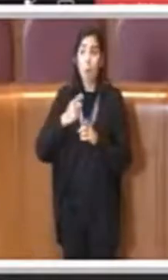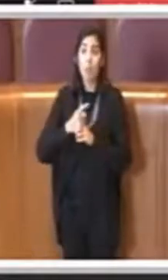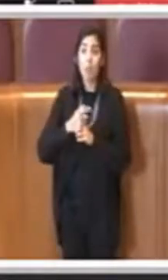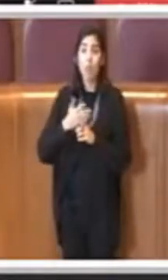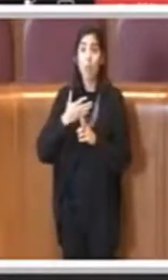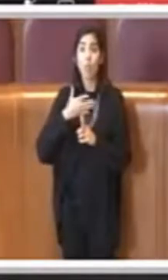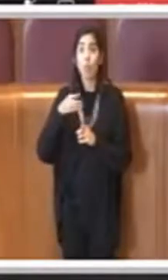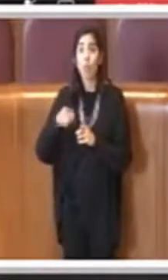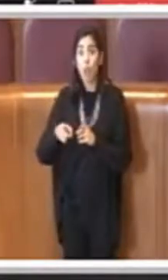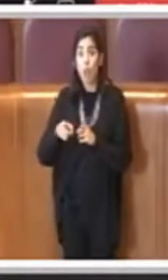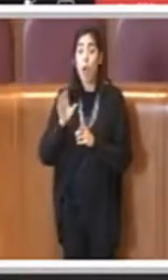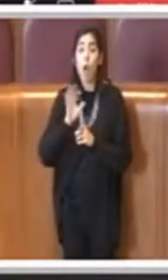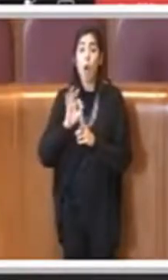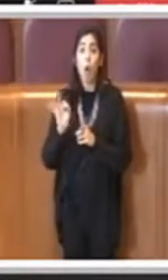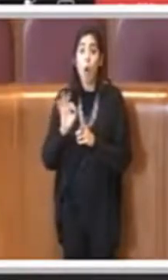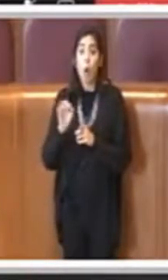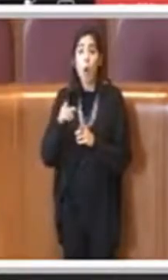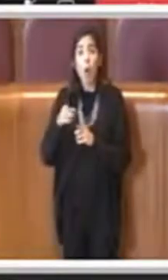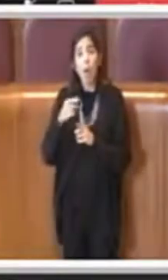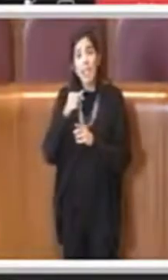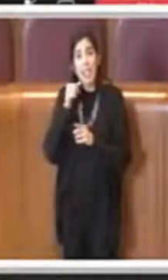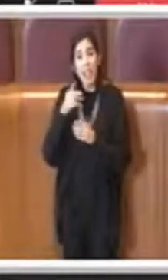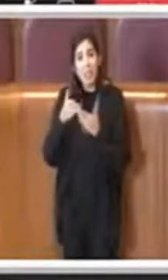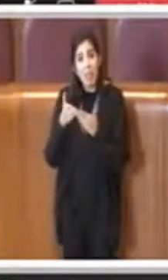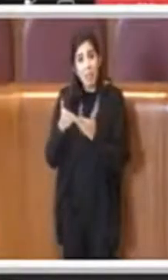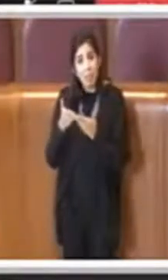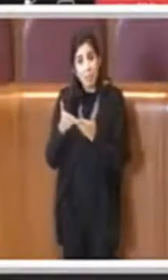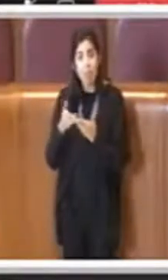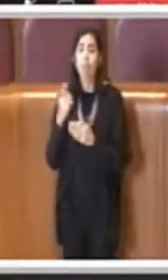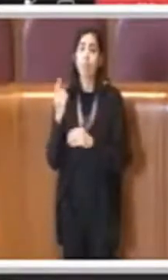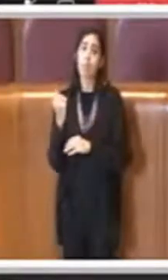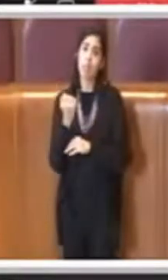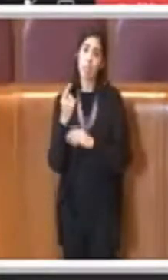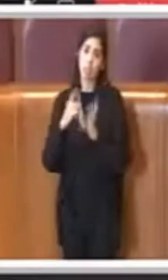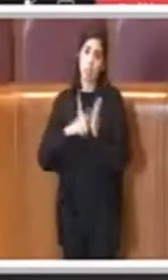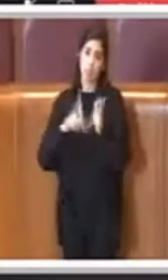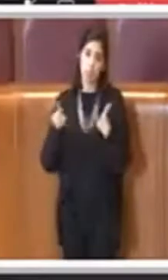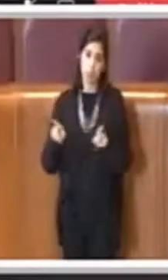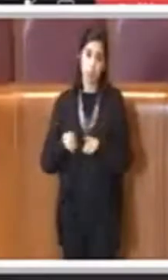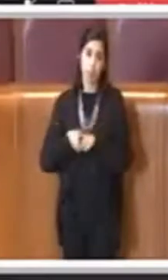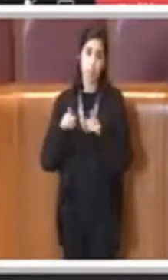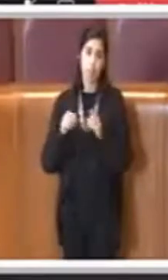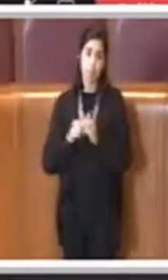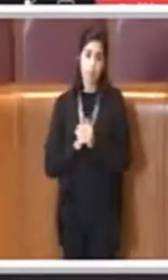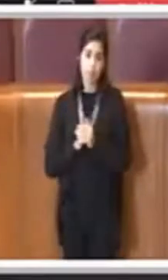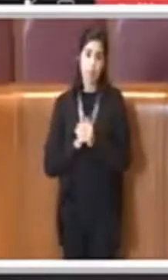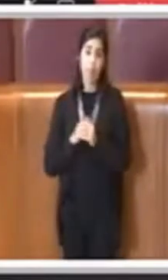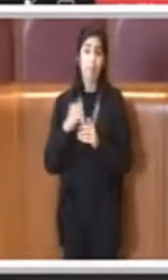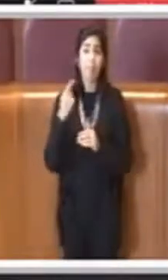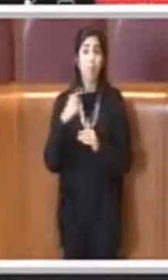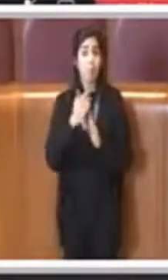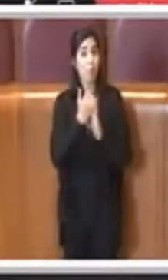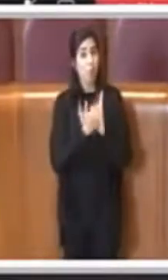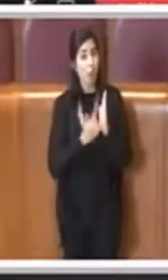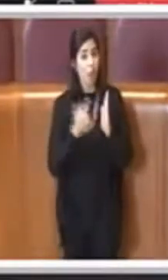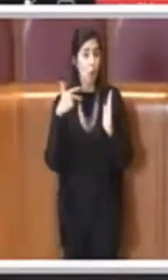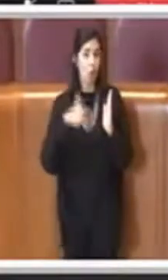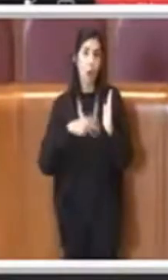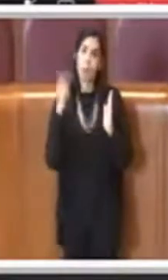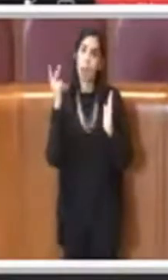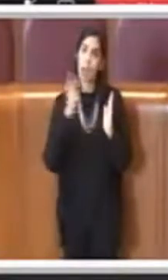quando è una persona che deve essere in qualche modo accudita. Ecco, questo piano sociale riesce veramente a